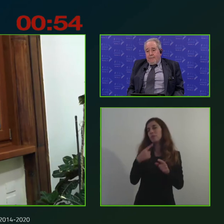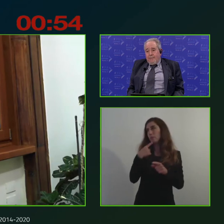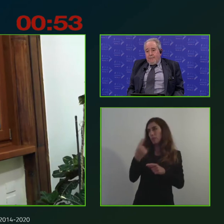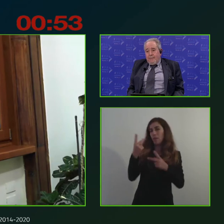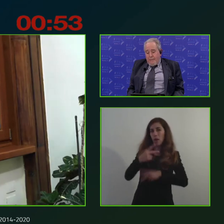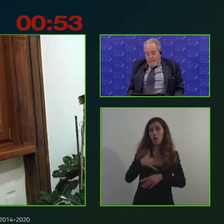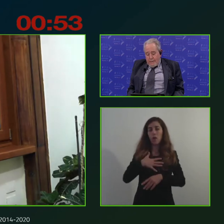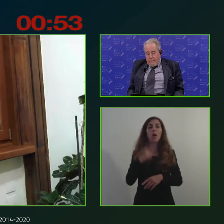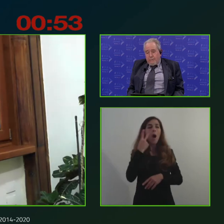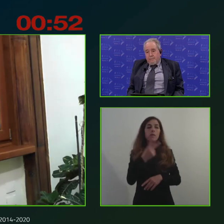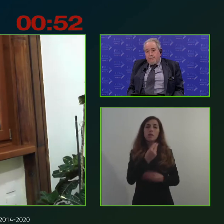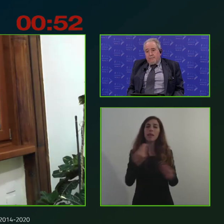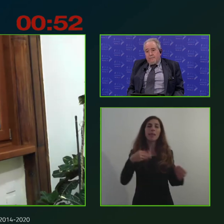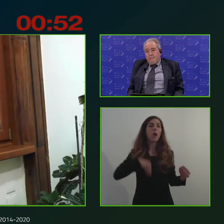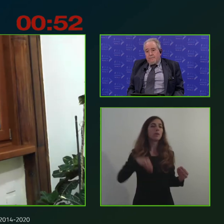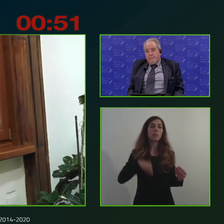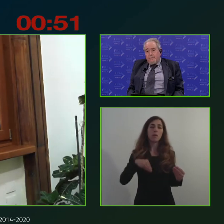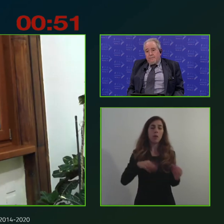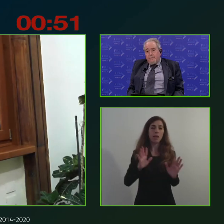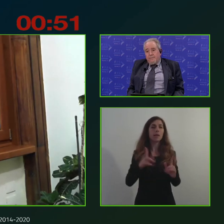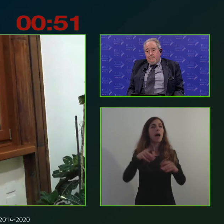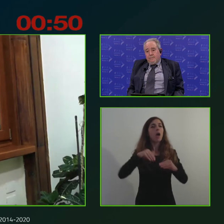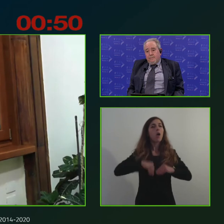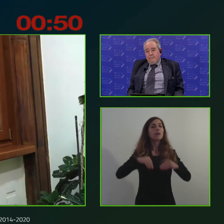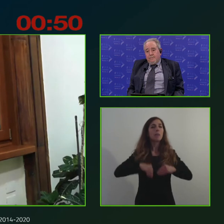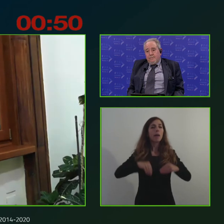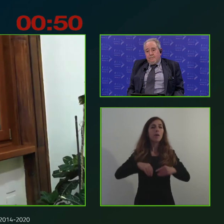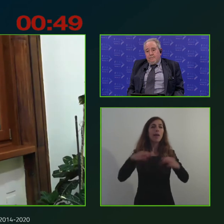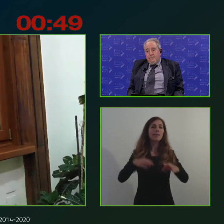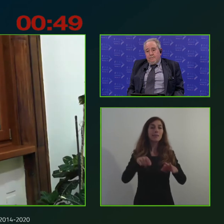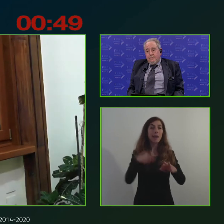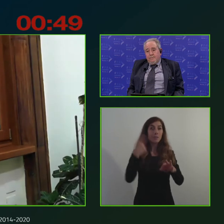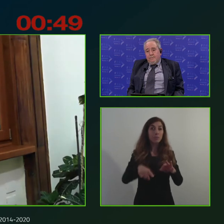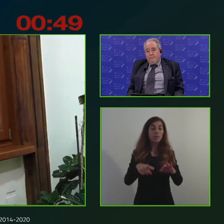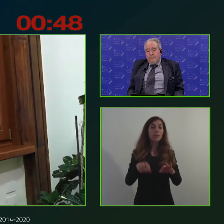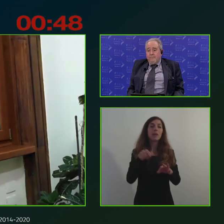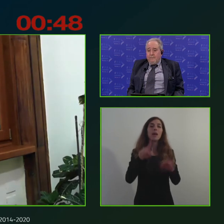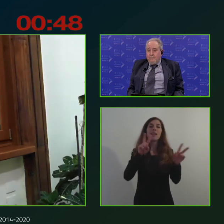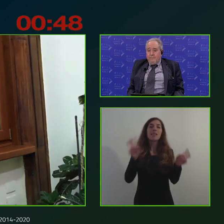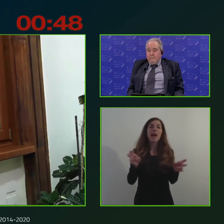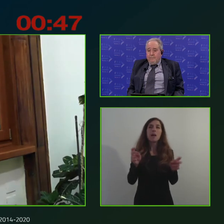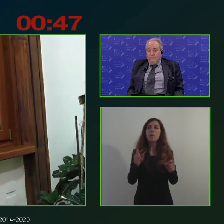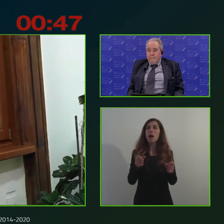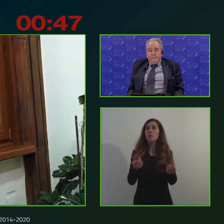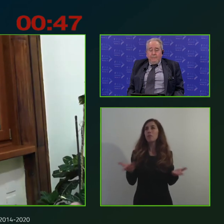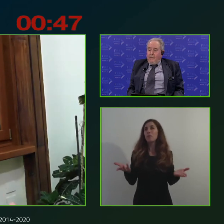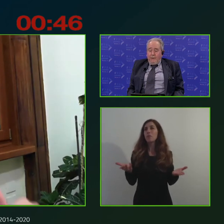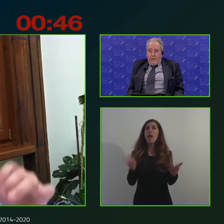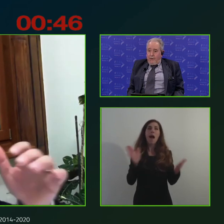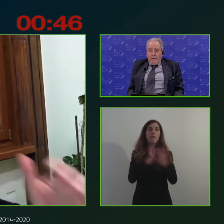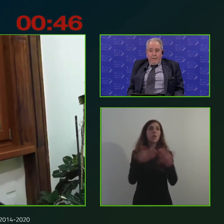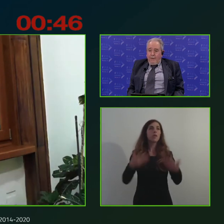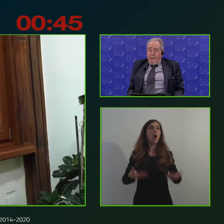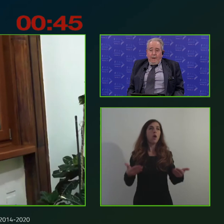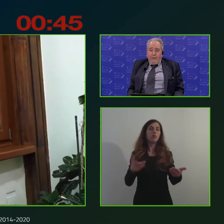vista però io ritengo che questo non è come dicevo prima un tema che tu lo affronti oggi poi ci